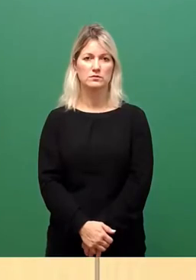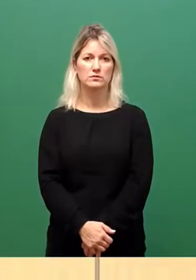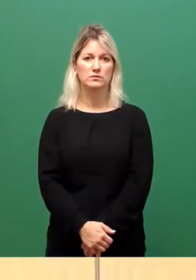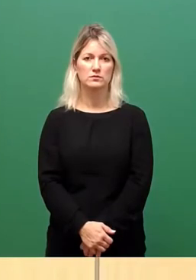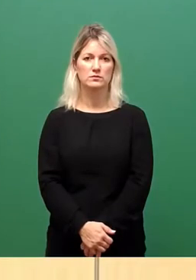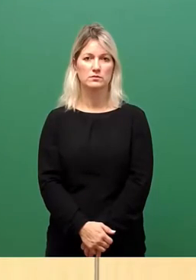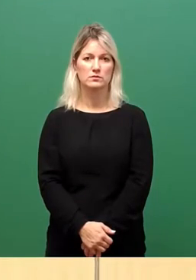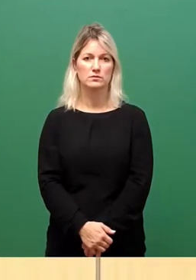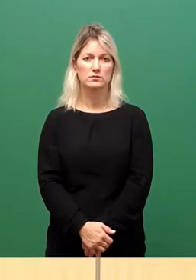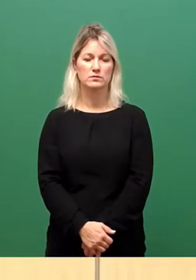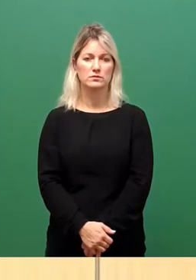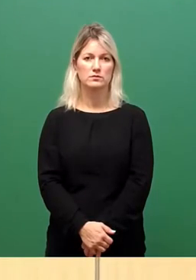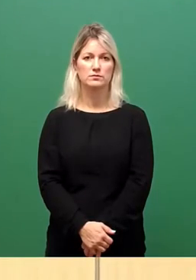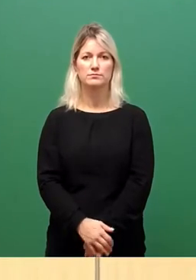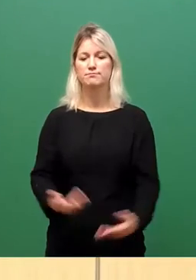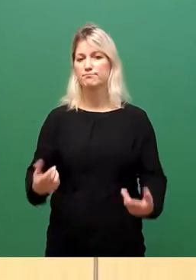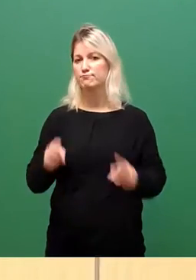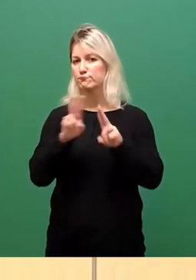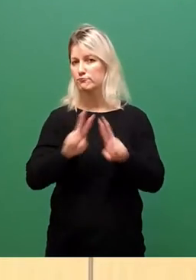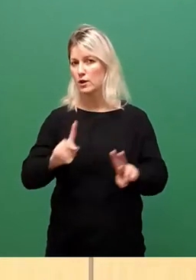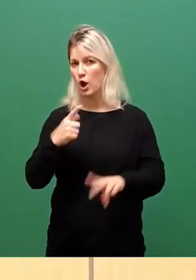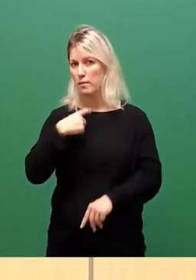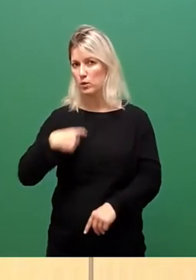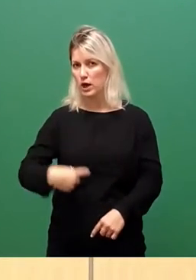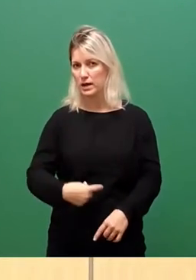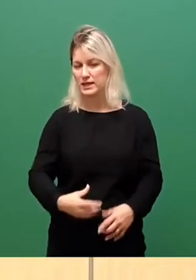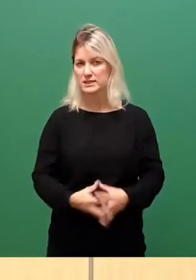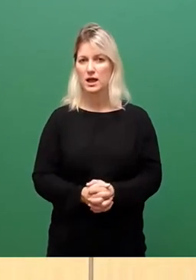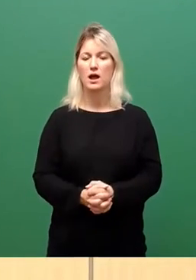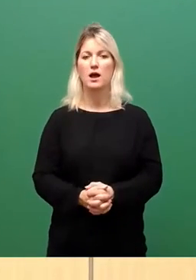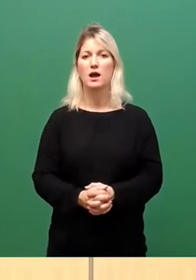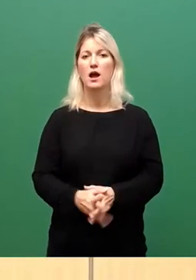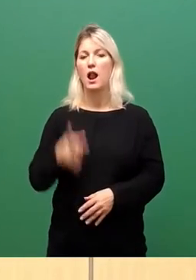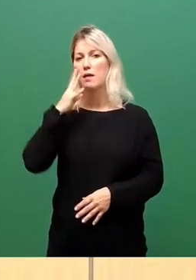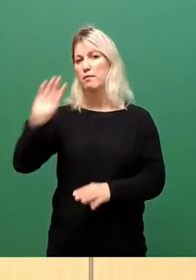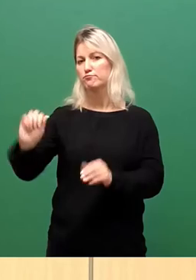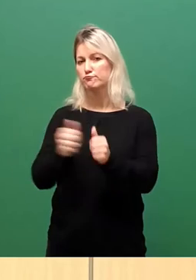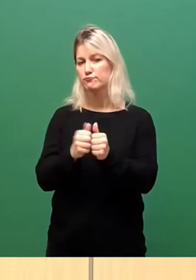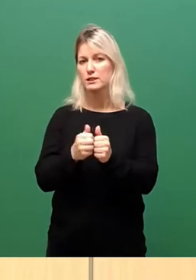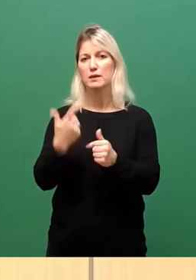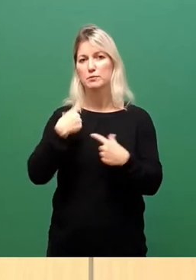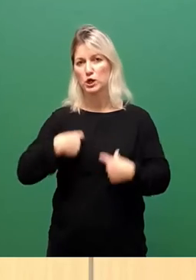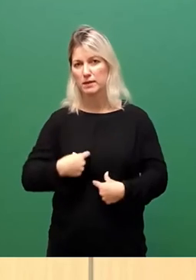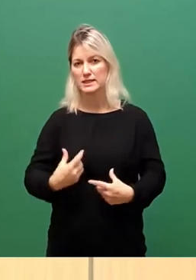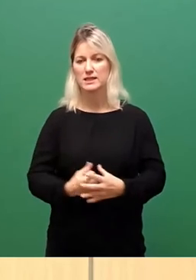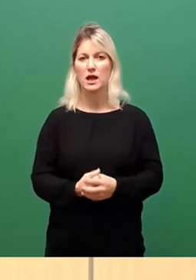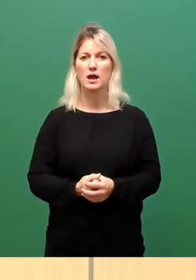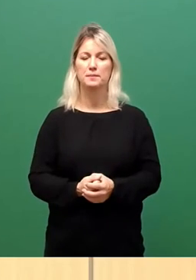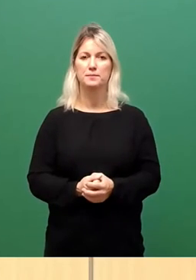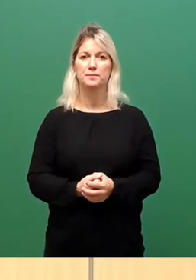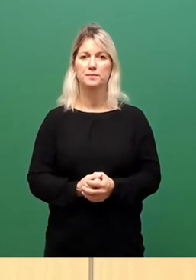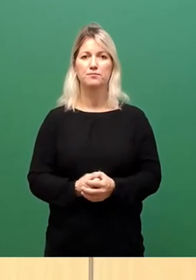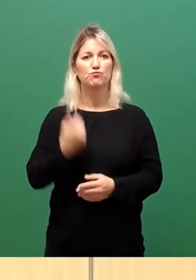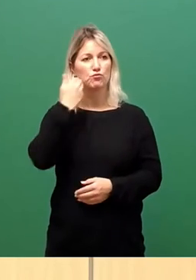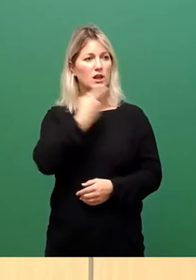Sehr geehrter Herr Oberbürgermeister, liebe beigeordnete Bürgermeisterinnen und Bürgermeister, liebe Kolleginnen und